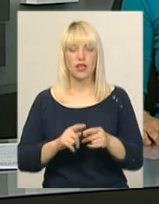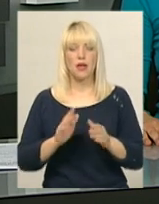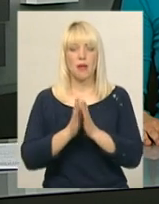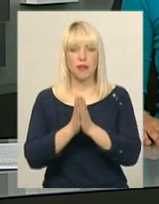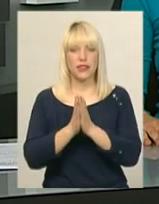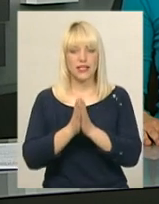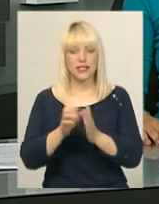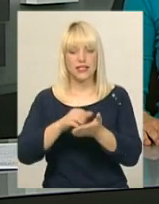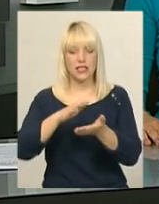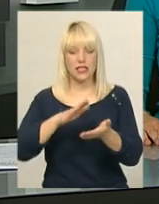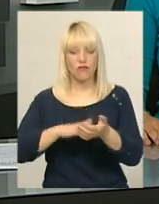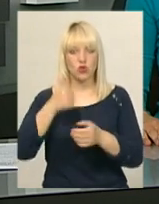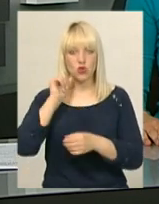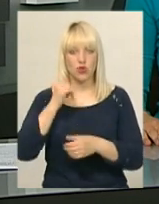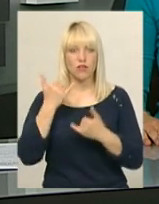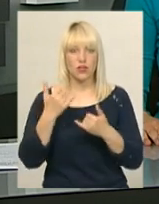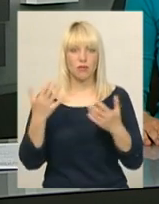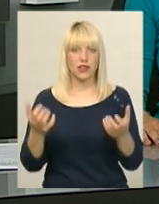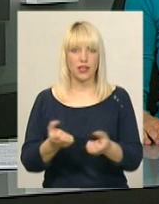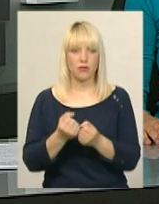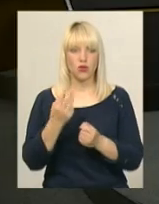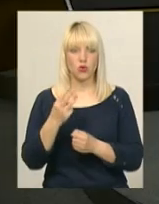вчора, станом на сьогодні її підтримали троє людей.